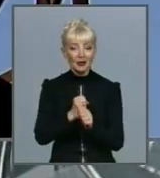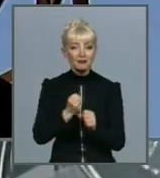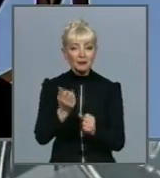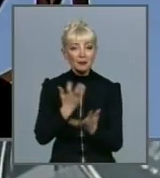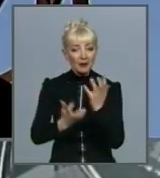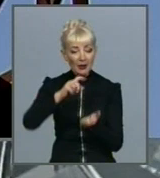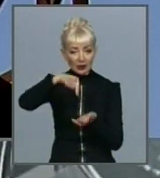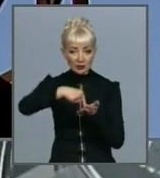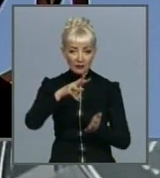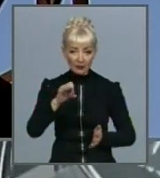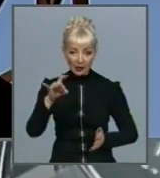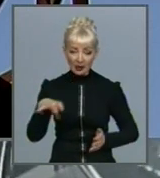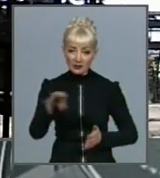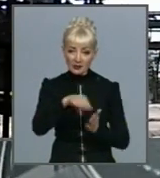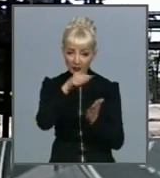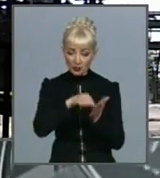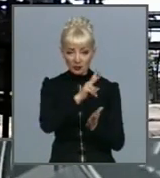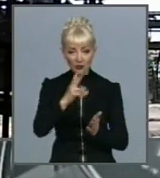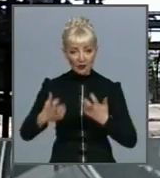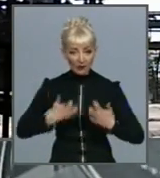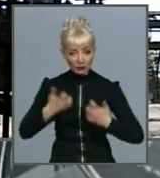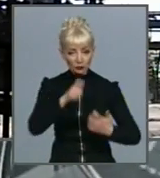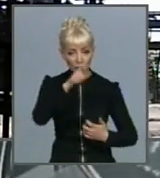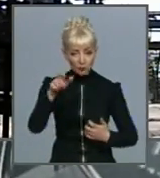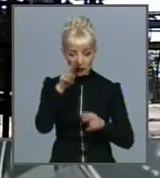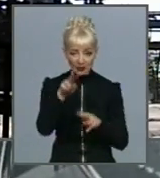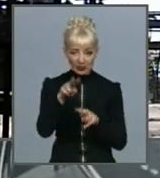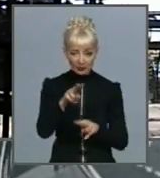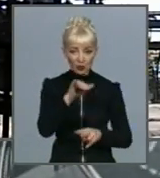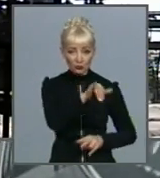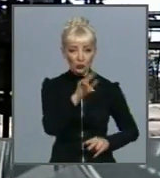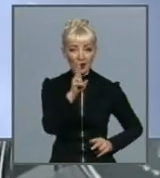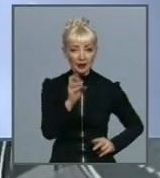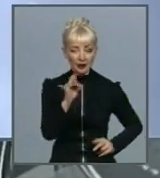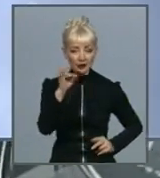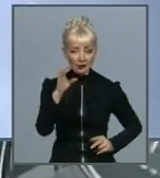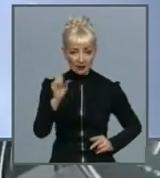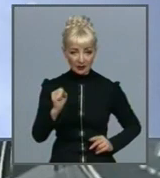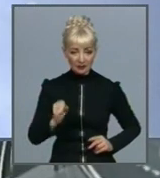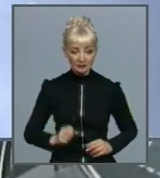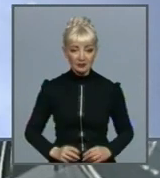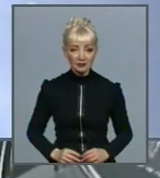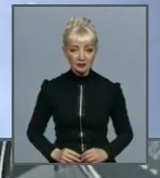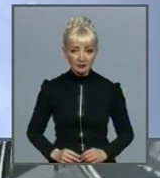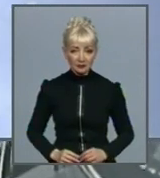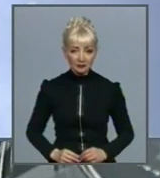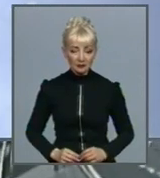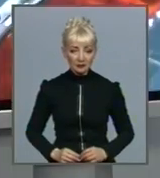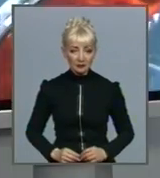що отрубують заводчан, на контролі у Геннадія Кернеса. Леся Копилюк та Олександр Іванов. Харківські Звісті.